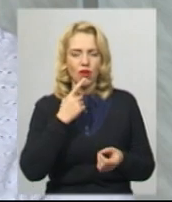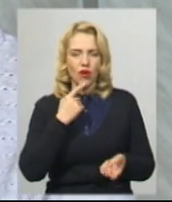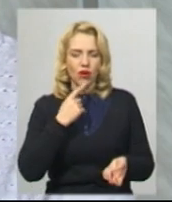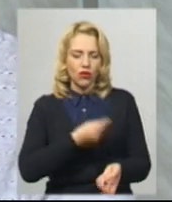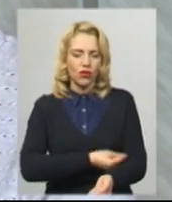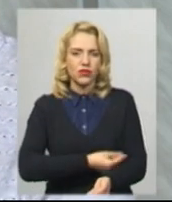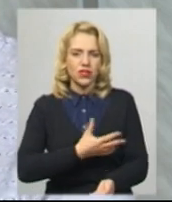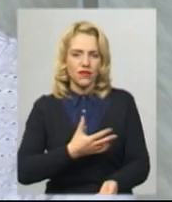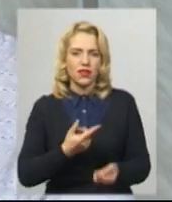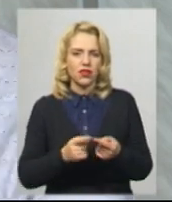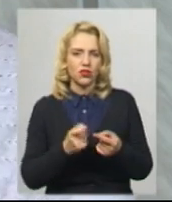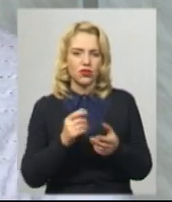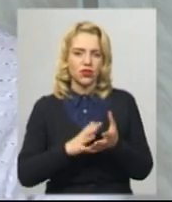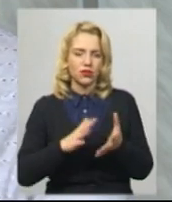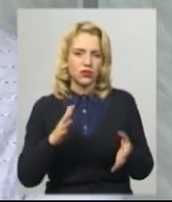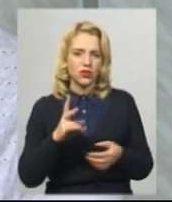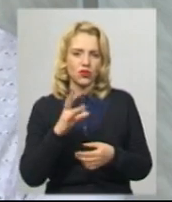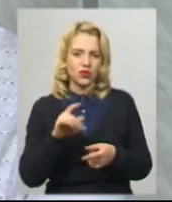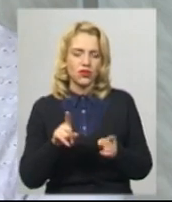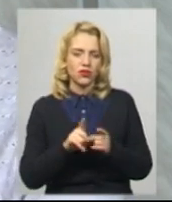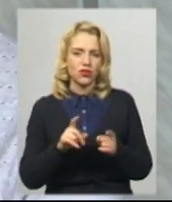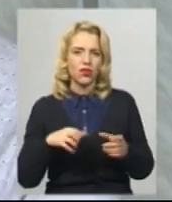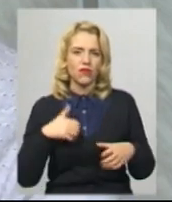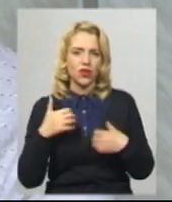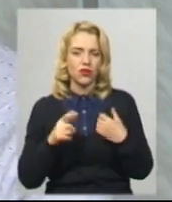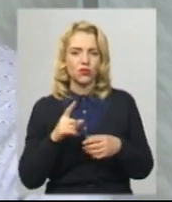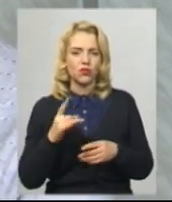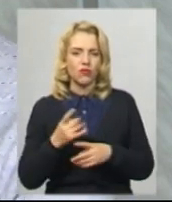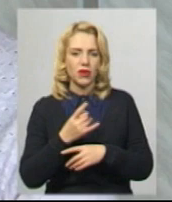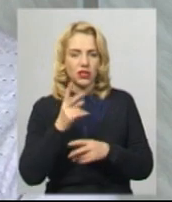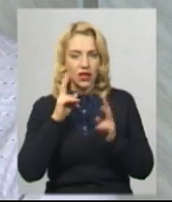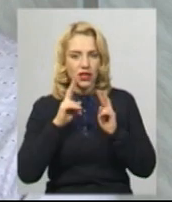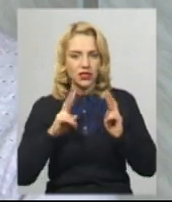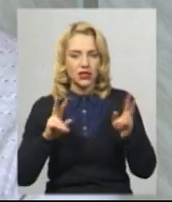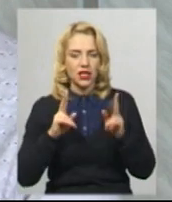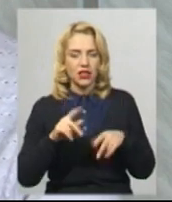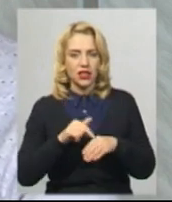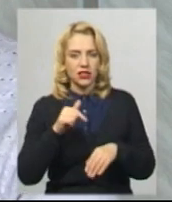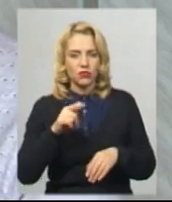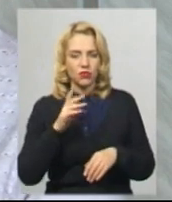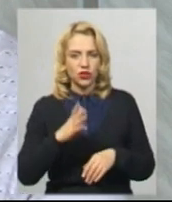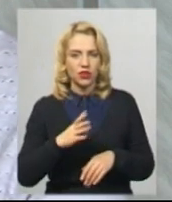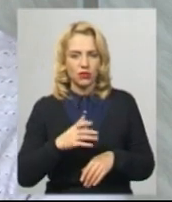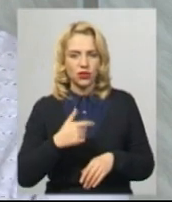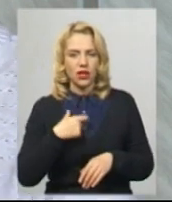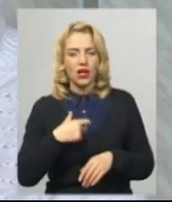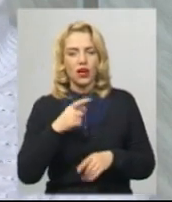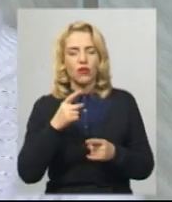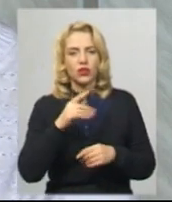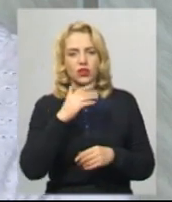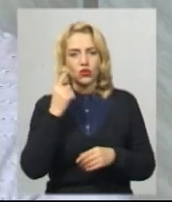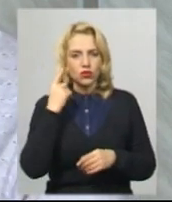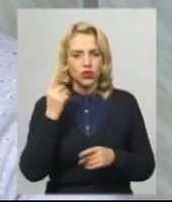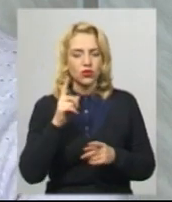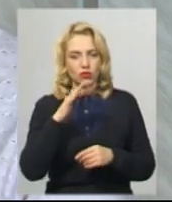брати, просто її трошки більше. Але все одно хвилювання, тому що вперше їм знала, як самопочуття буде, бо чула, що у багатьох людей